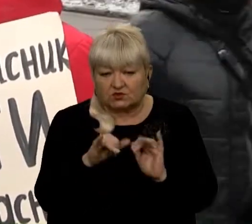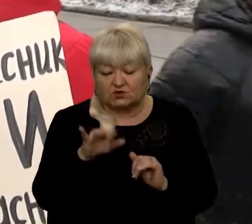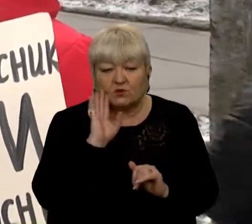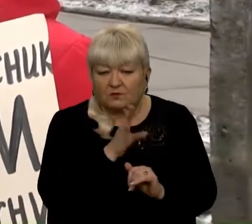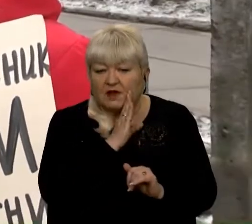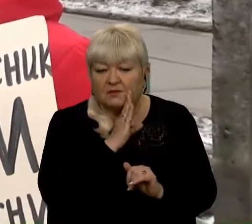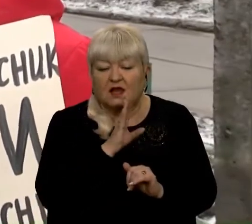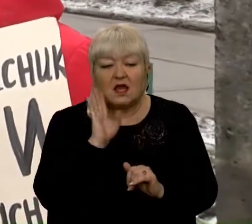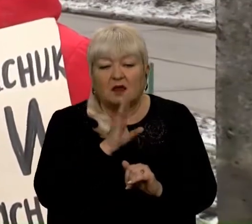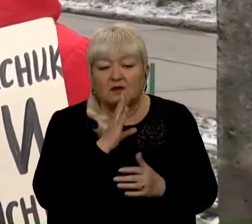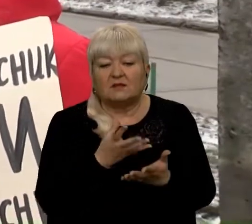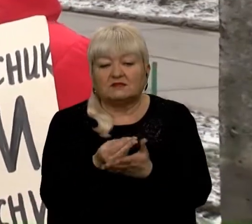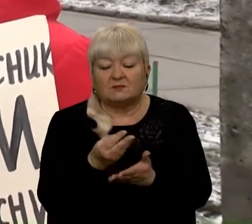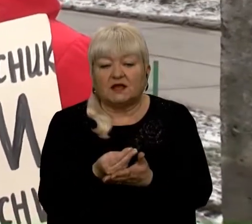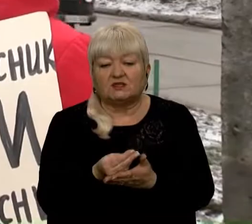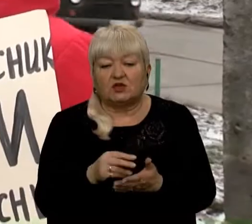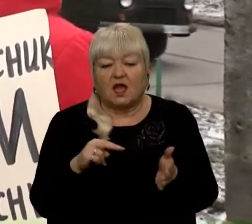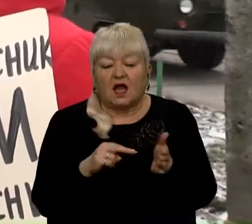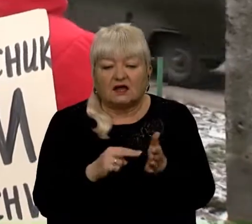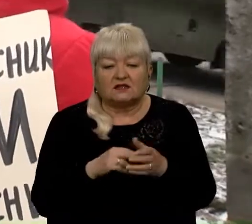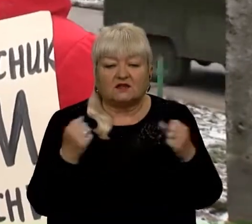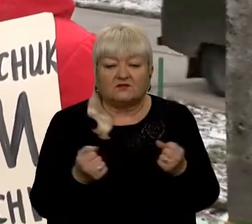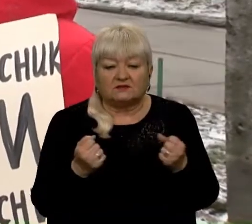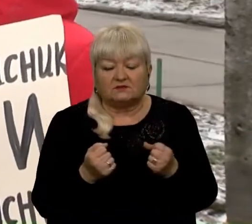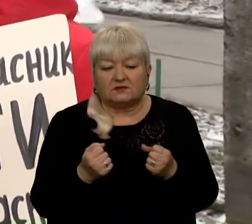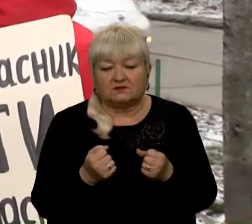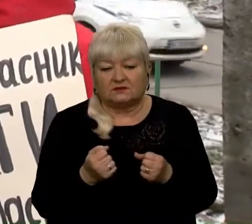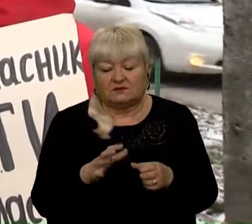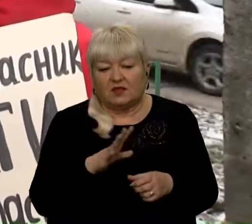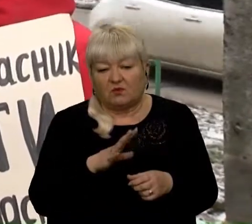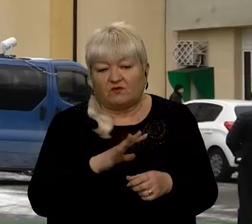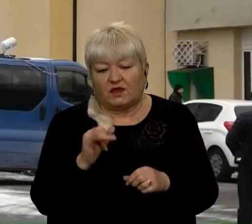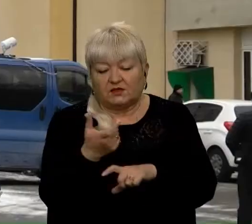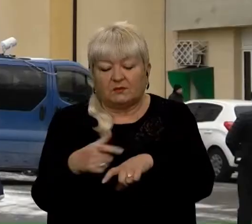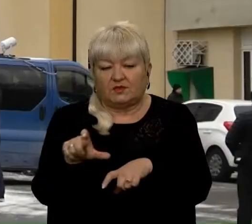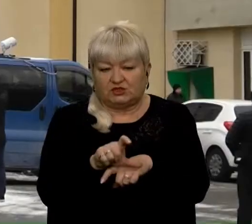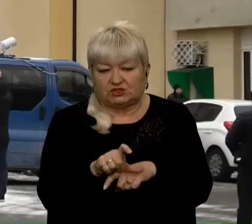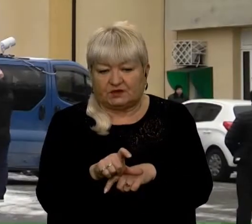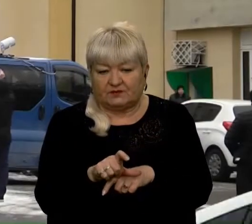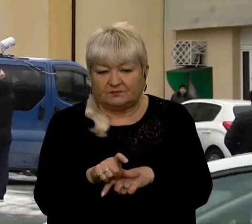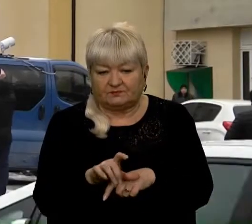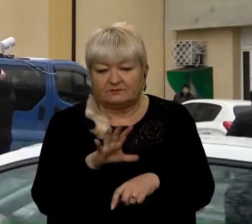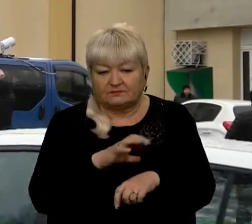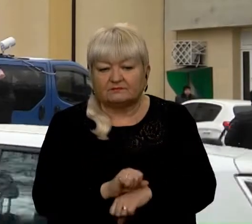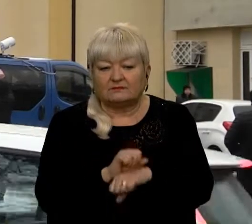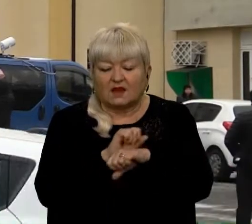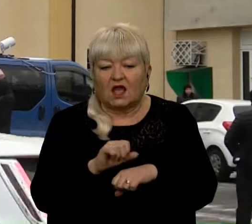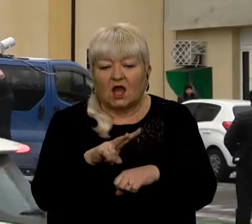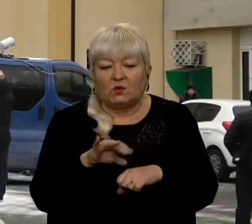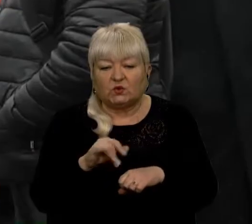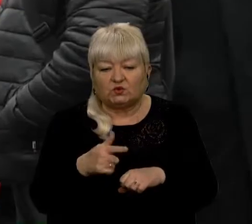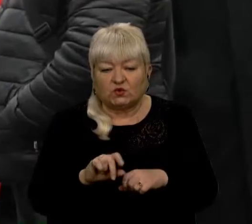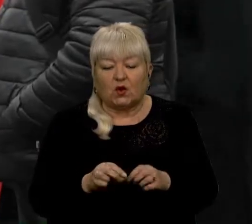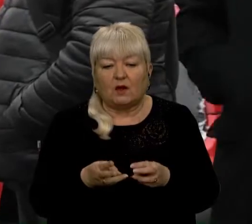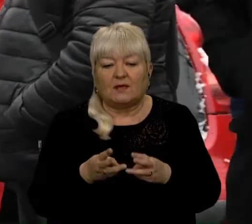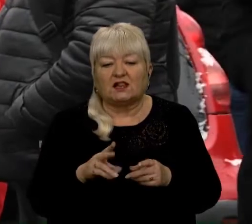яка сплачує комуналку, а тарифи зимою подекуди бувають і більшими. До мітингувалися. З лютого паливо